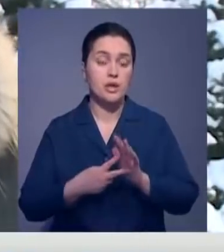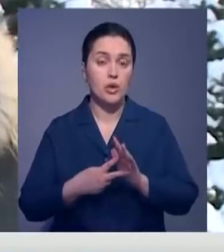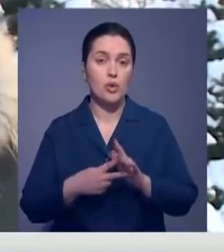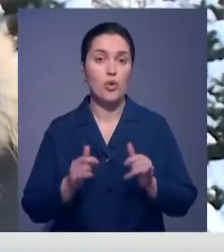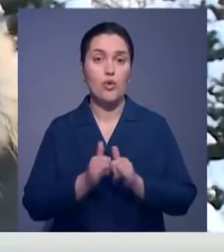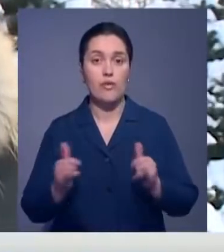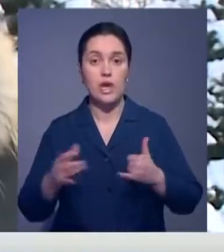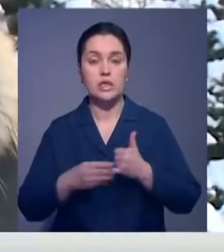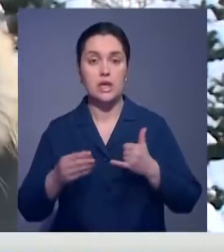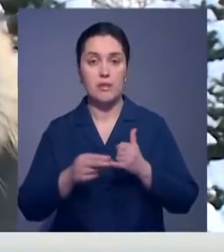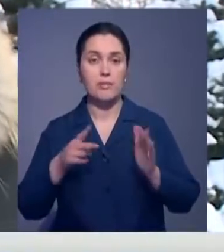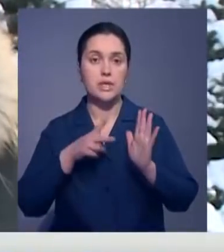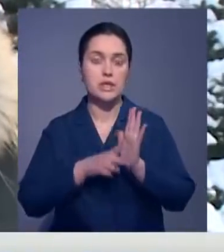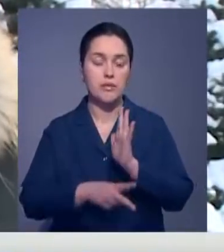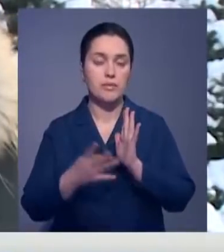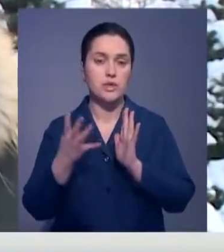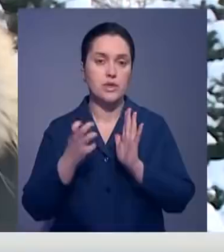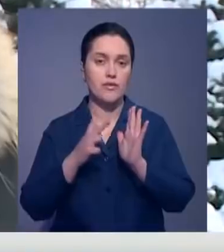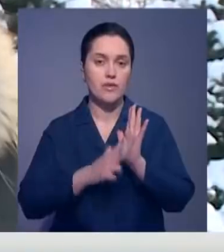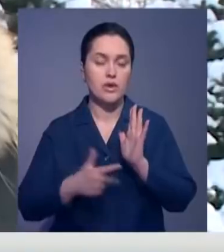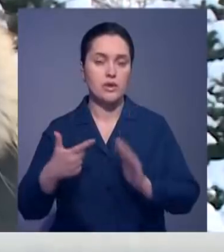7481 гектар.